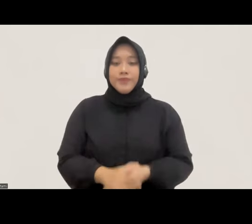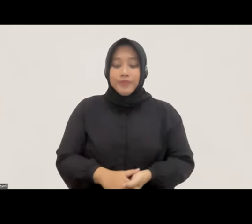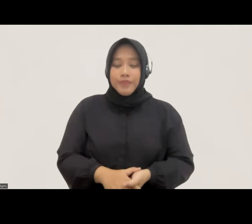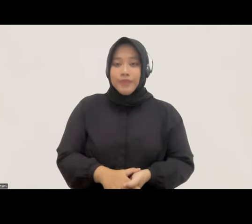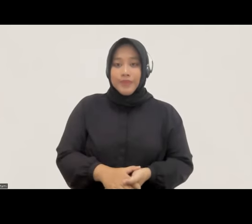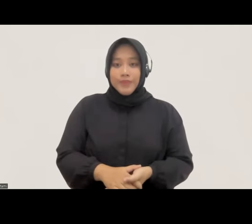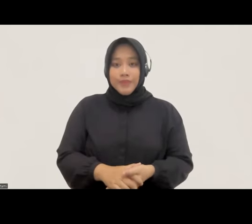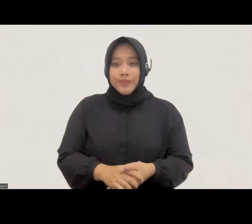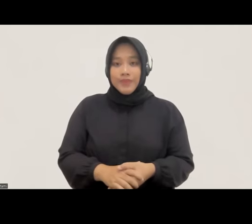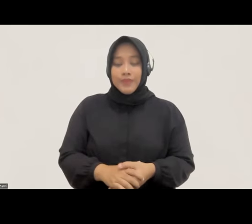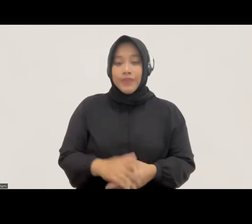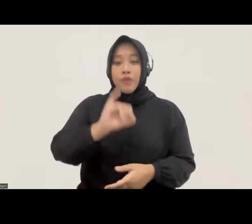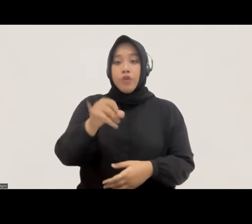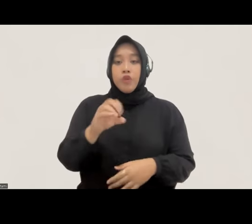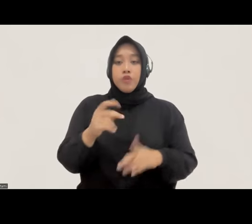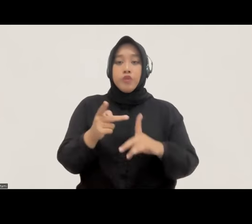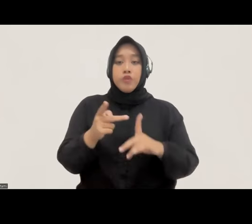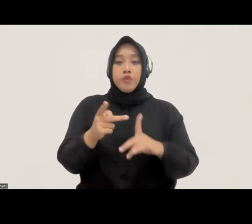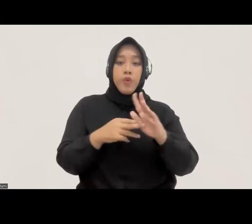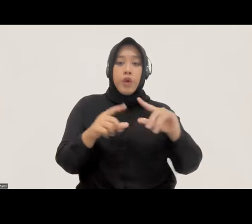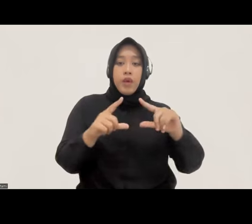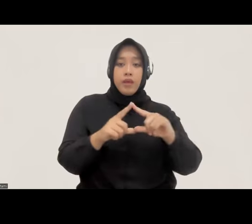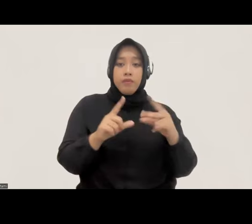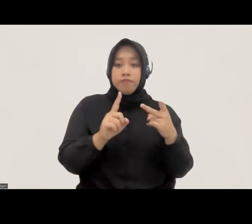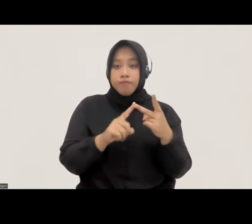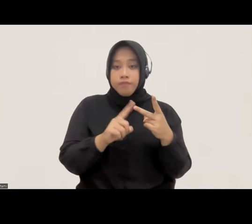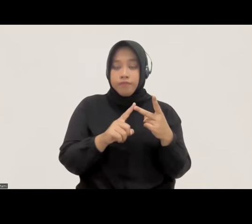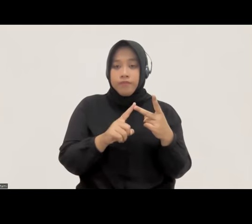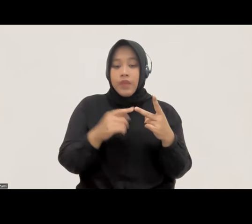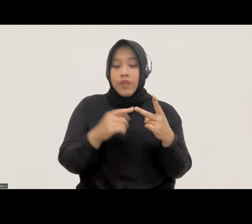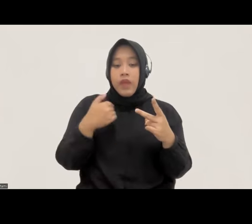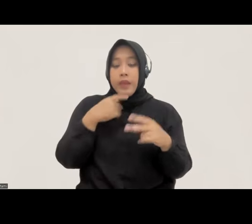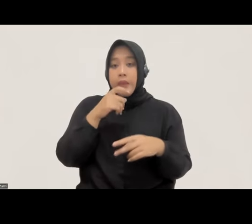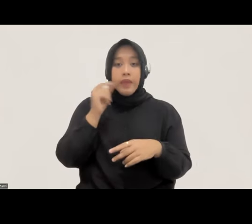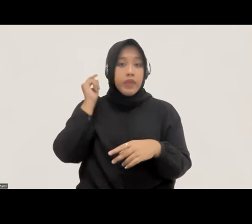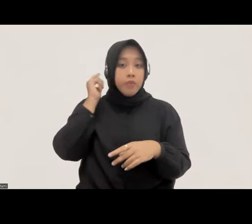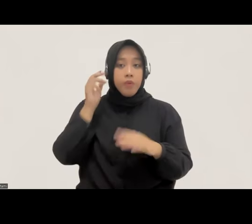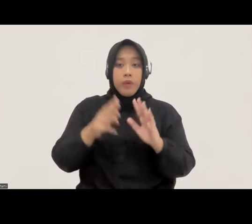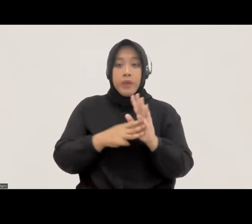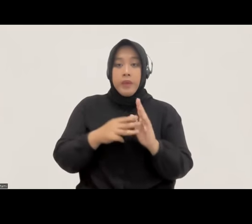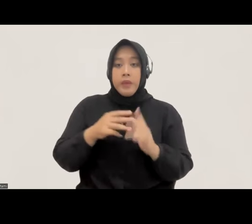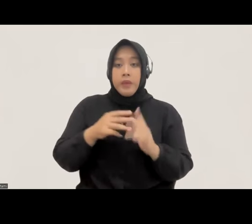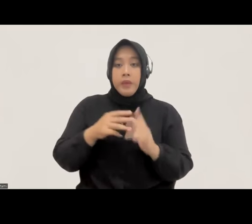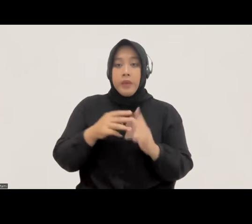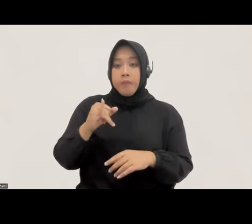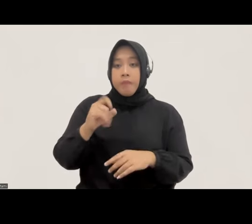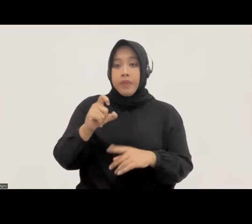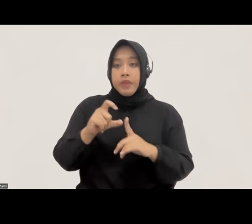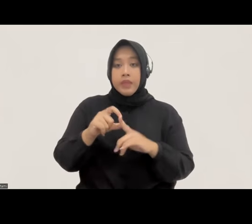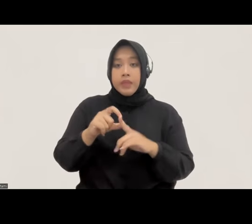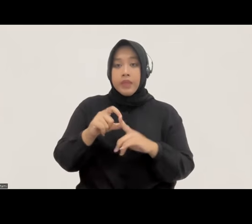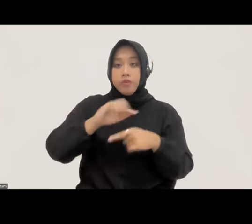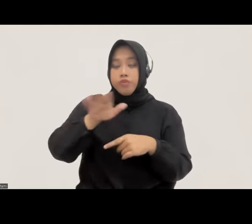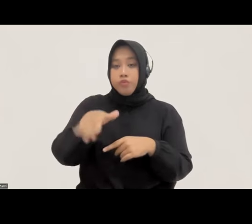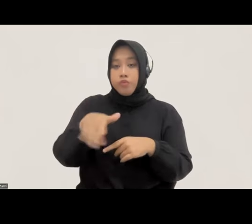Mbak Johana, Mbak Milda, dan juga Mbak Maidina yang saya hormati, dan teman-teman semua.